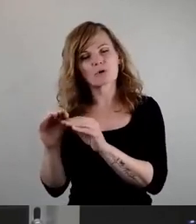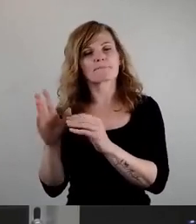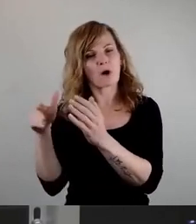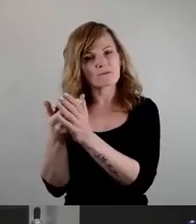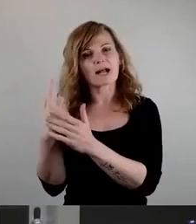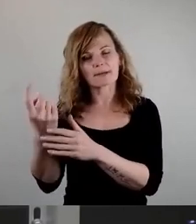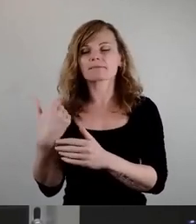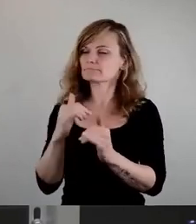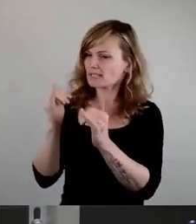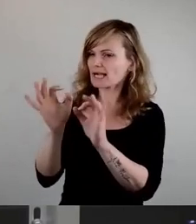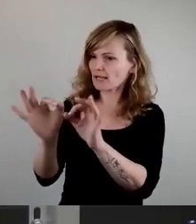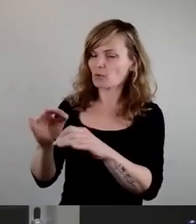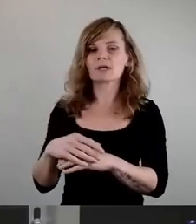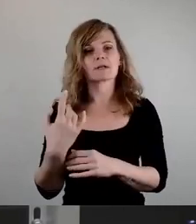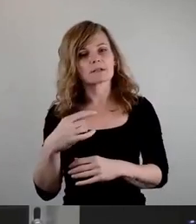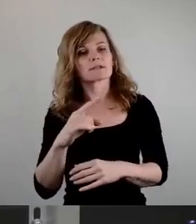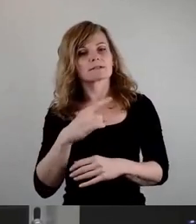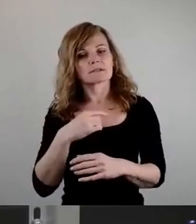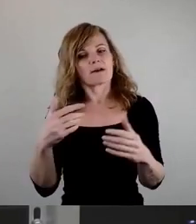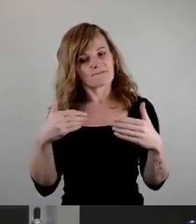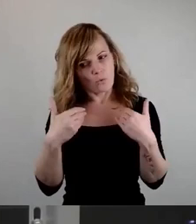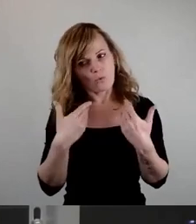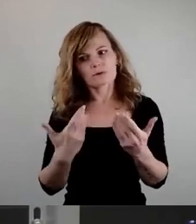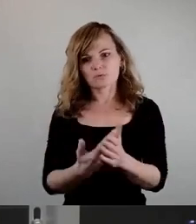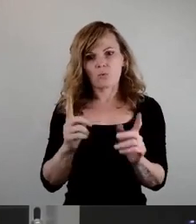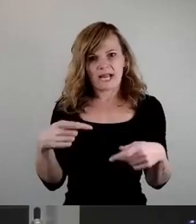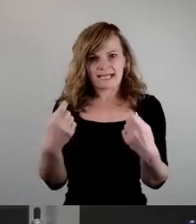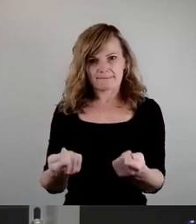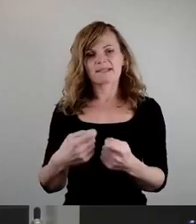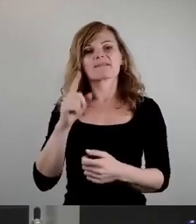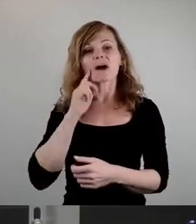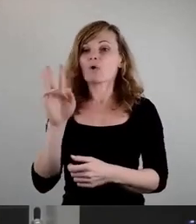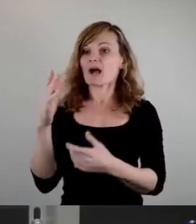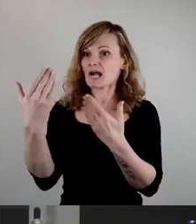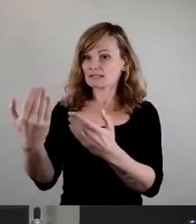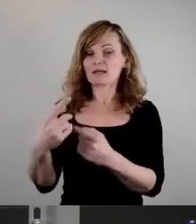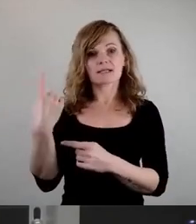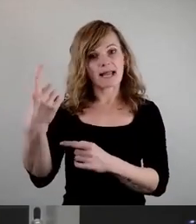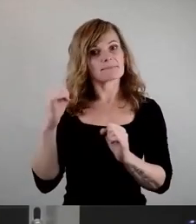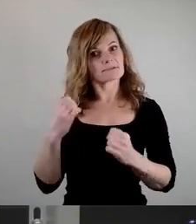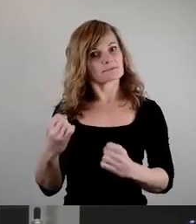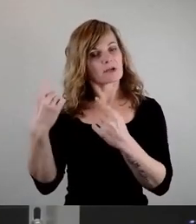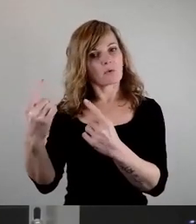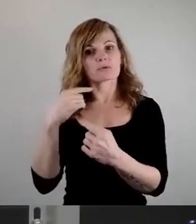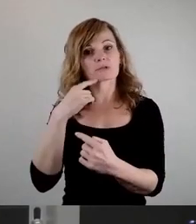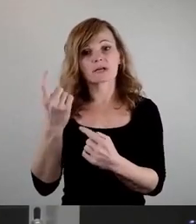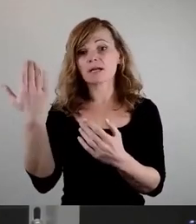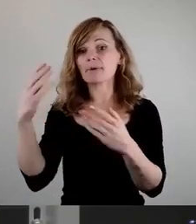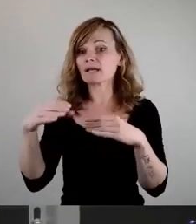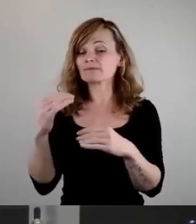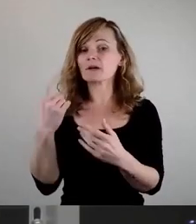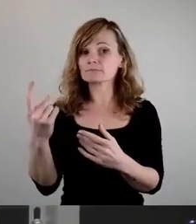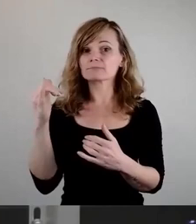ich muss wirklich sagen, ich bin sehr froh, was daraus geworden ist. Frau Wagner hat ja auch die Größe gehabt, wirklich am Anfang zu sagen, dass